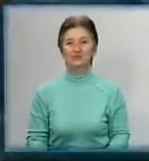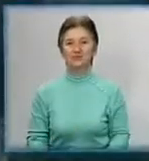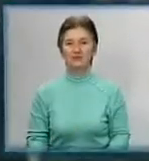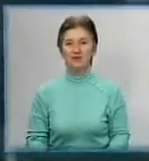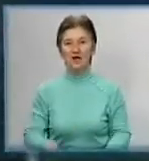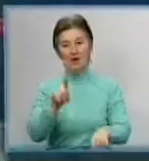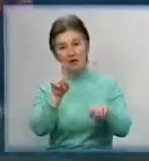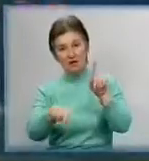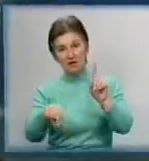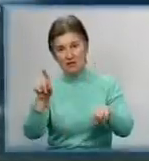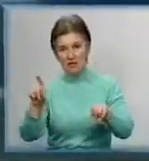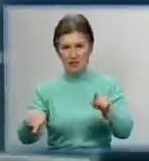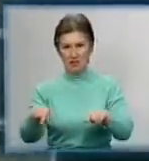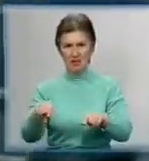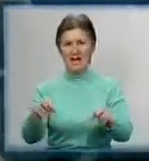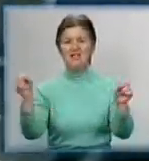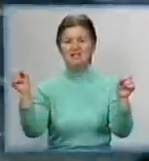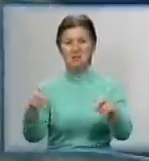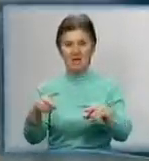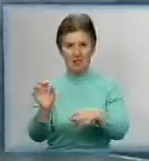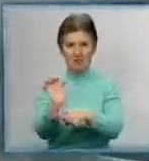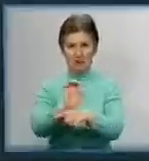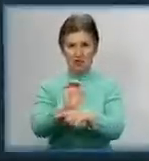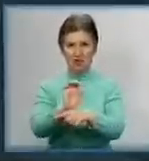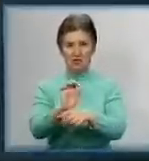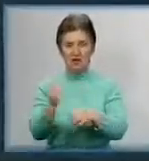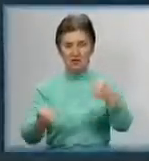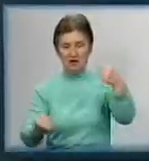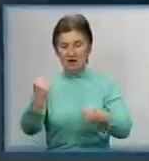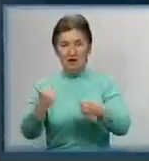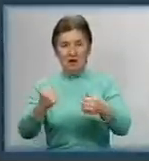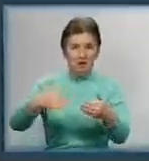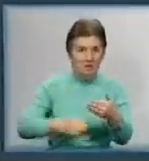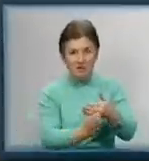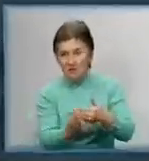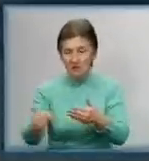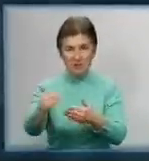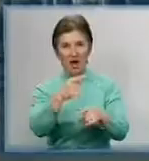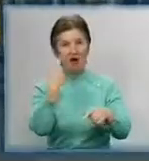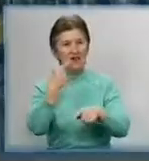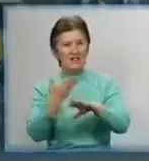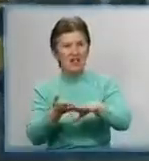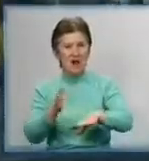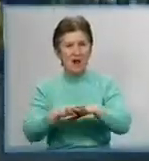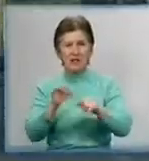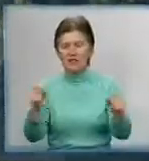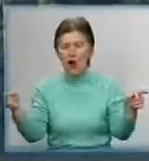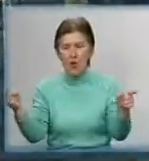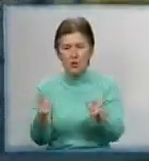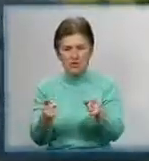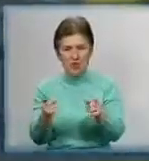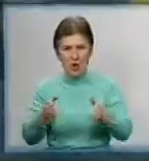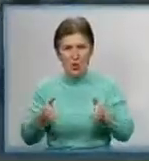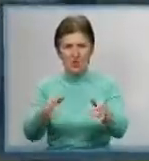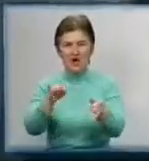Інколи водію спецтранспорту, аби проскочити крізь потік машин, доводиться робити ризиковані маневри. Особливо, кажуть, складно на вузьких вулицях та у центрі